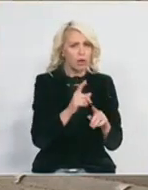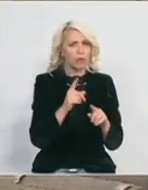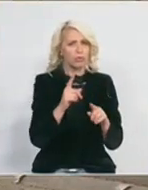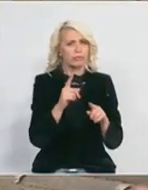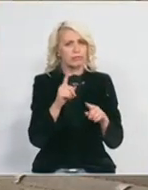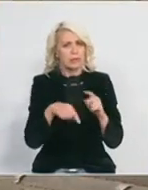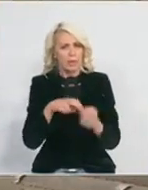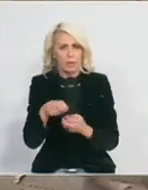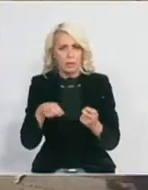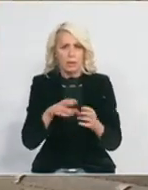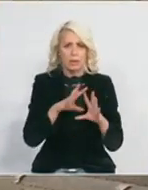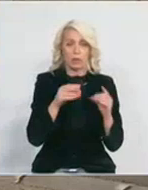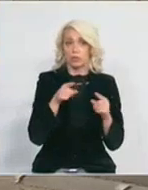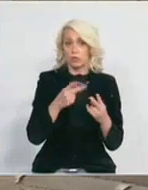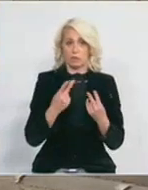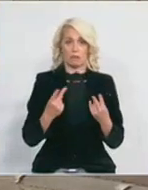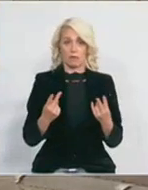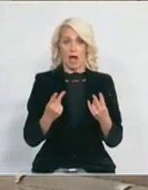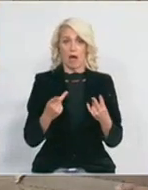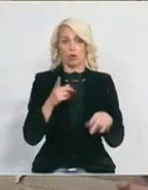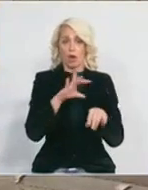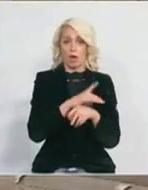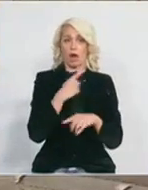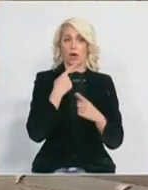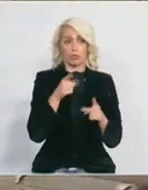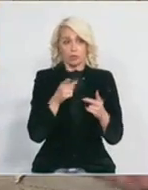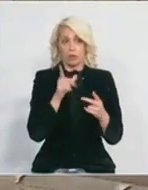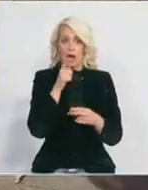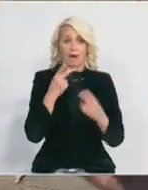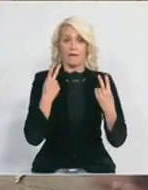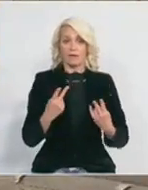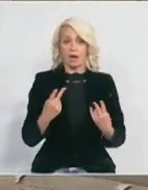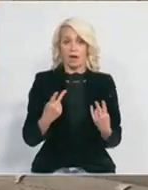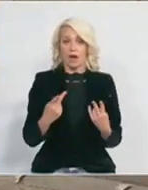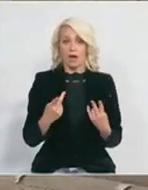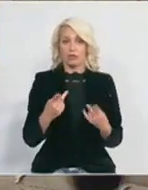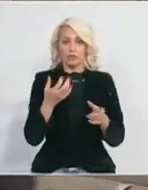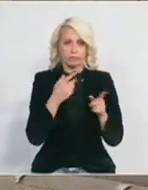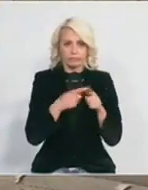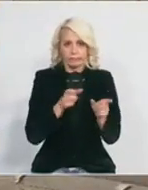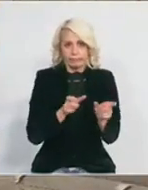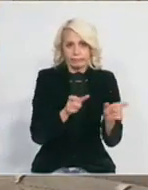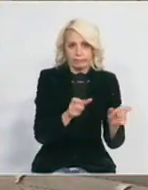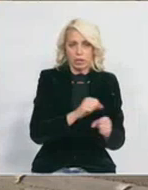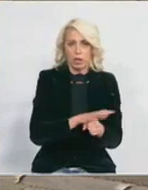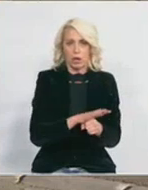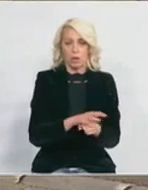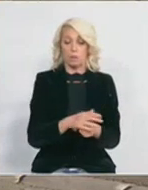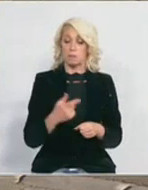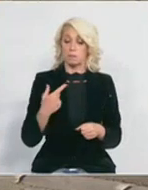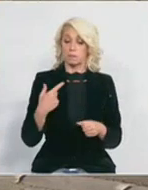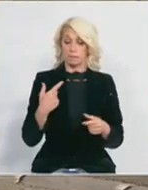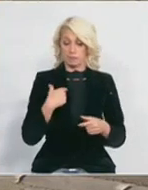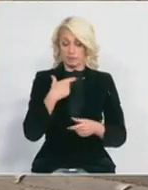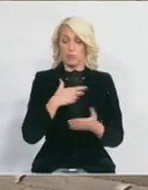što je neophodno i što je, kako kažu epidemiolozi, od velike važnosti da bi se obuzdala korona? Ja sam ovdje dolazio predesetak